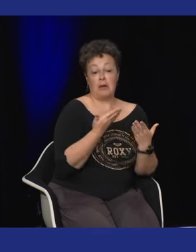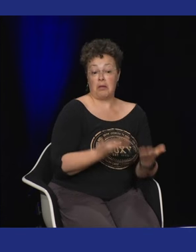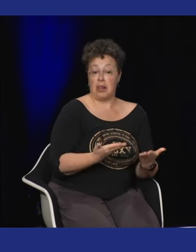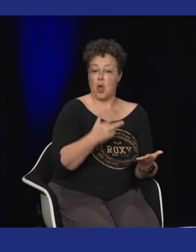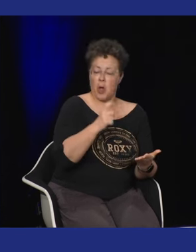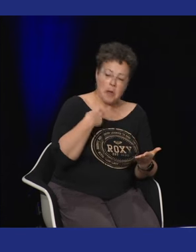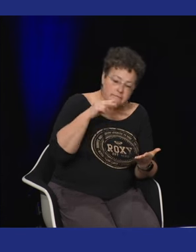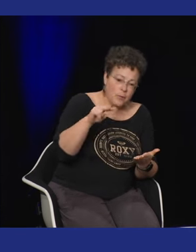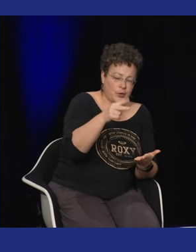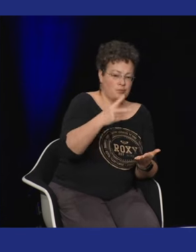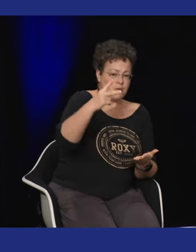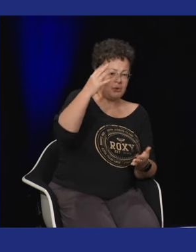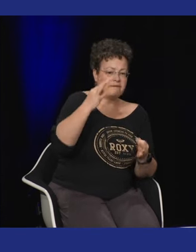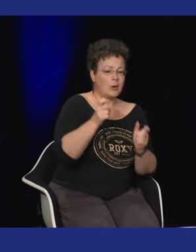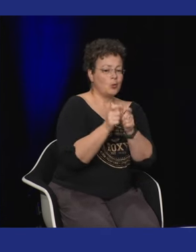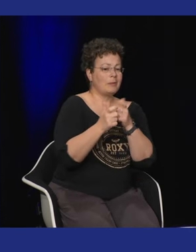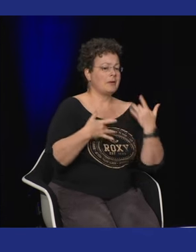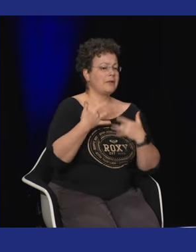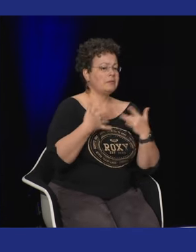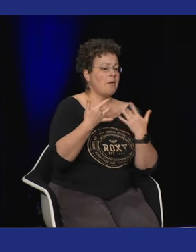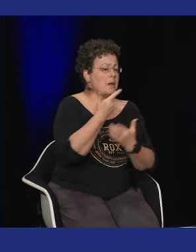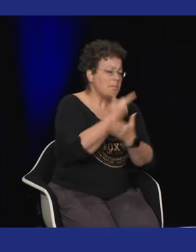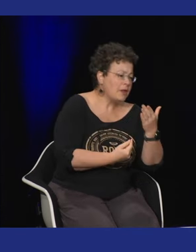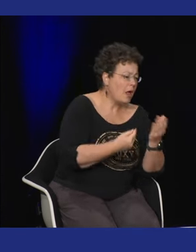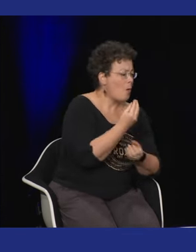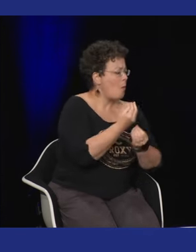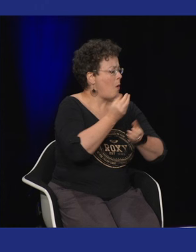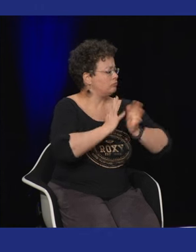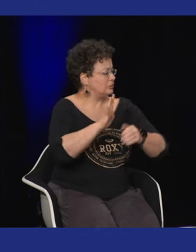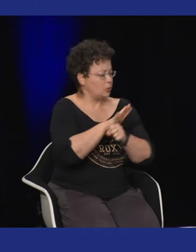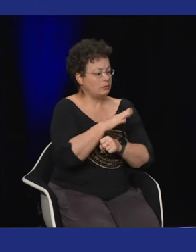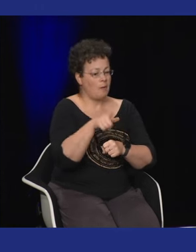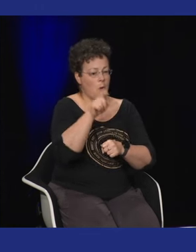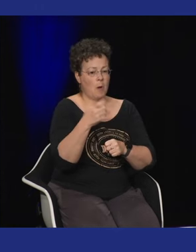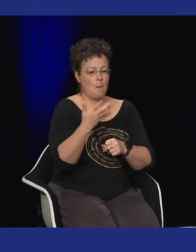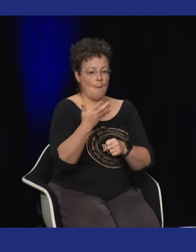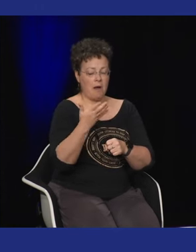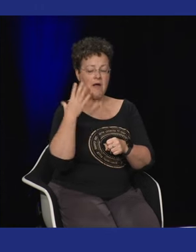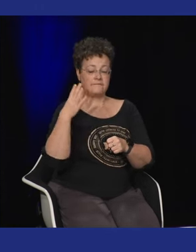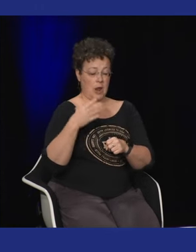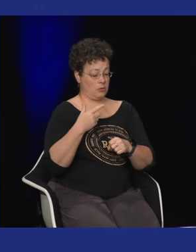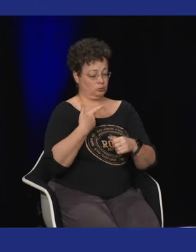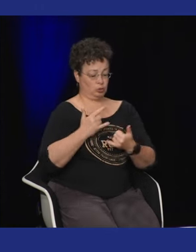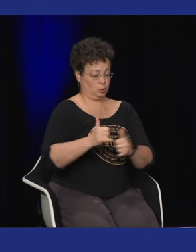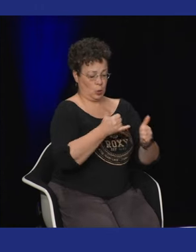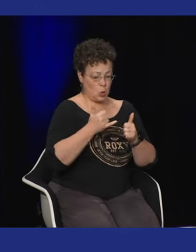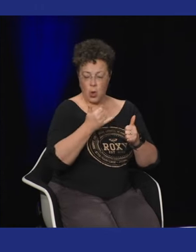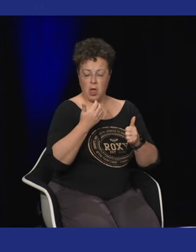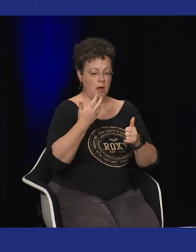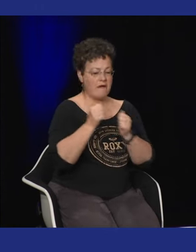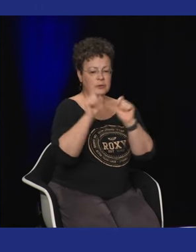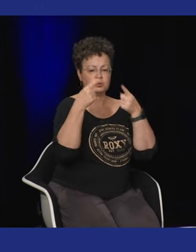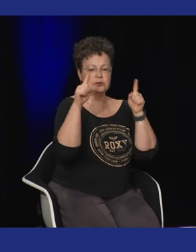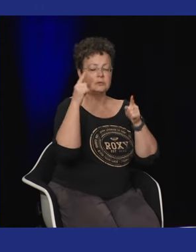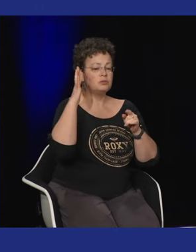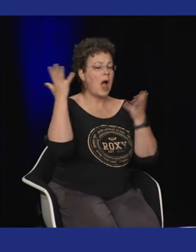autres aussi ont beaucoup aimé ce qu'elle avait produit et c'est vrai que je vois que de plus en plus il y a des compagnies bilingues des entreprises